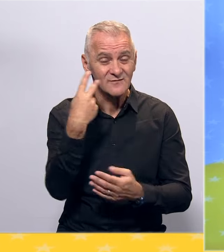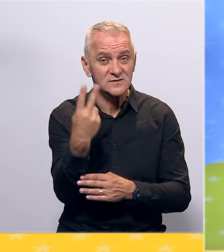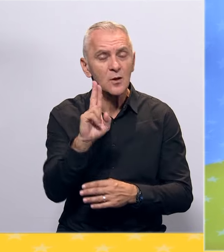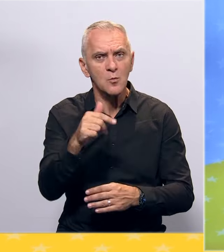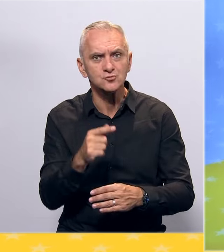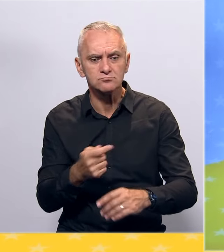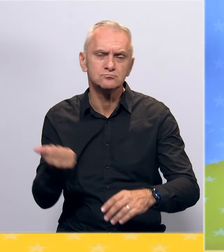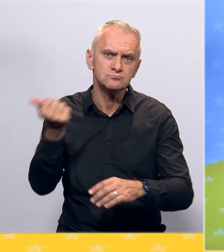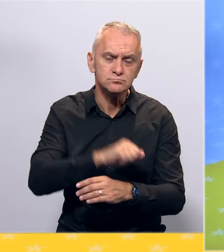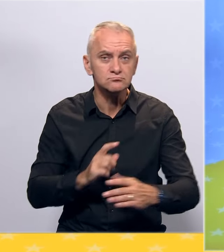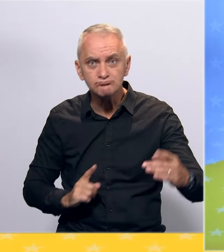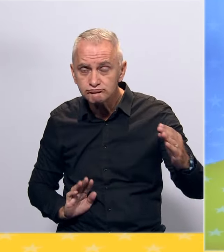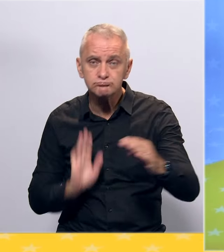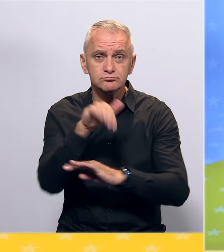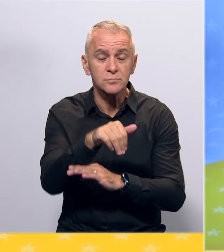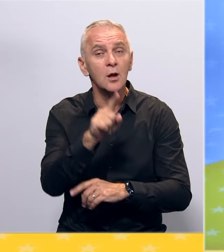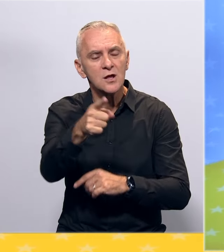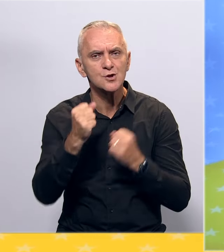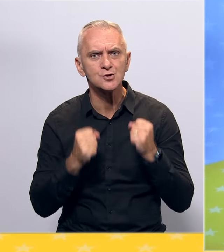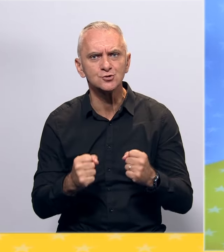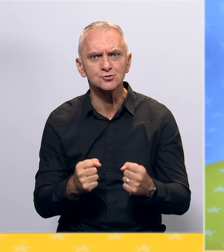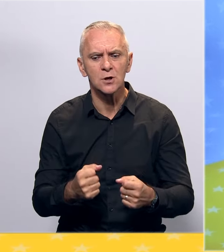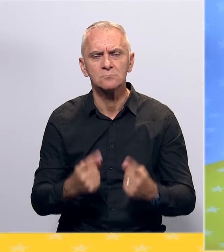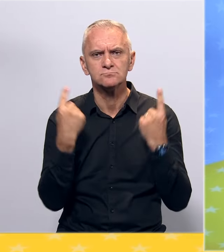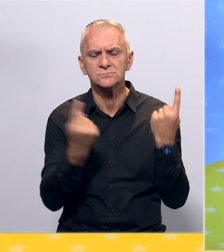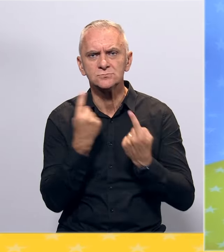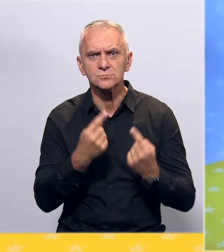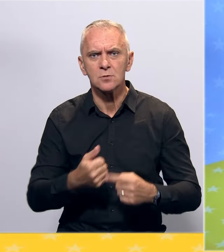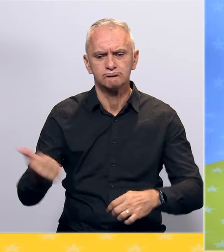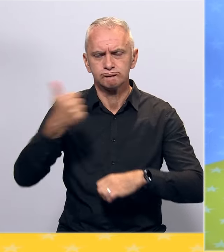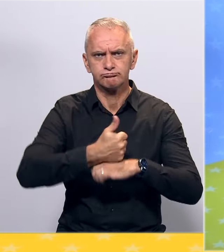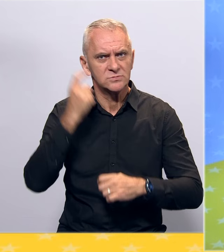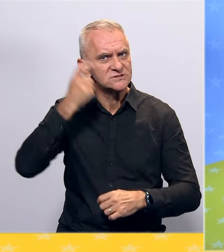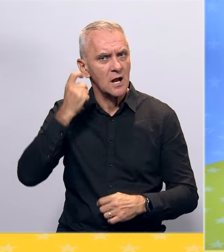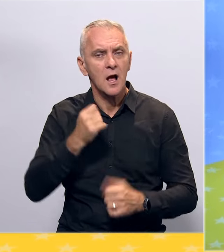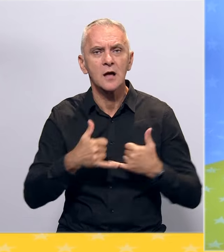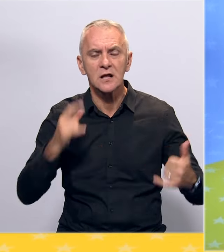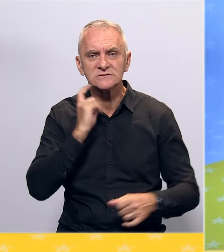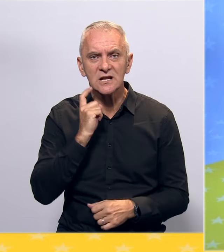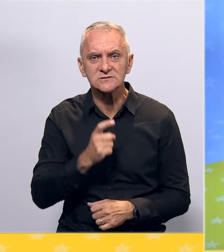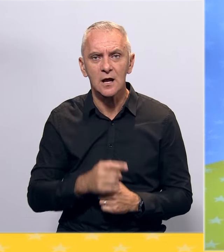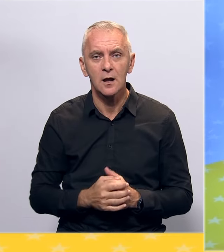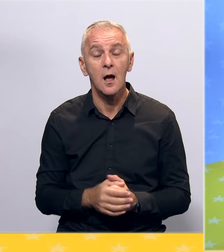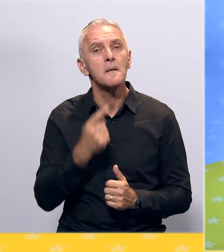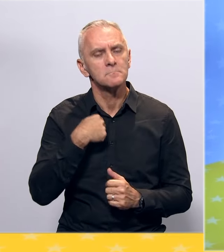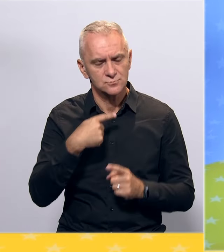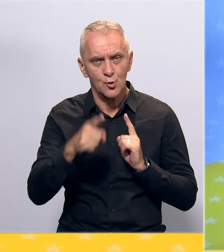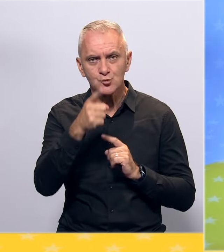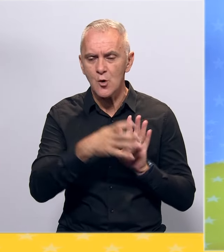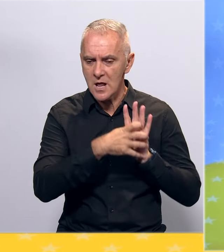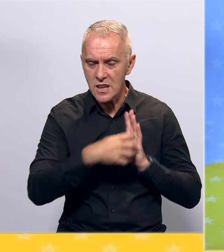godine i time zadržati status vodeće stranke u gradu Zenica. Zato nastavimo